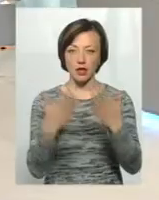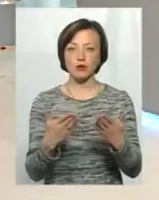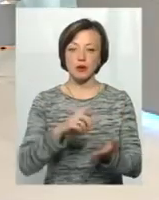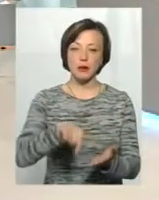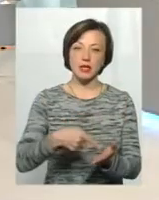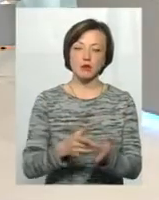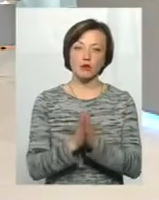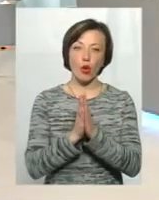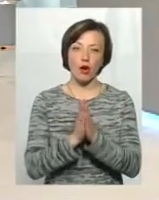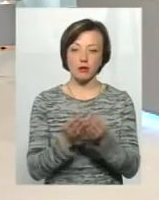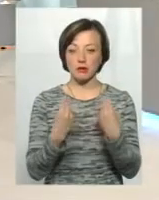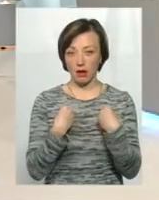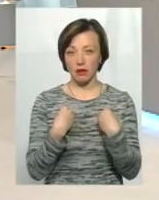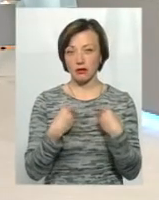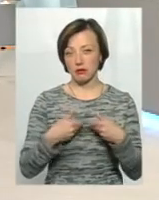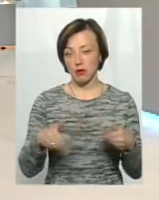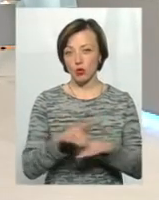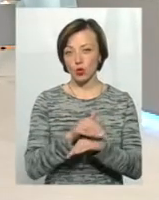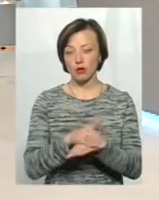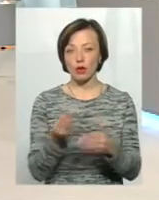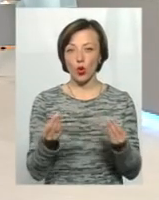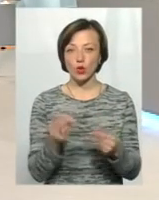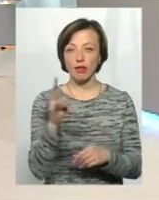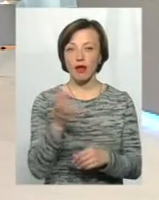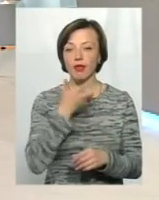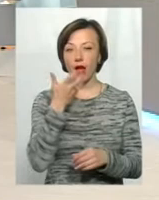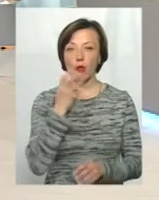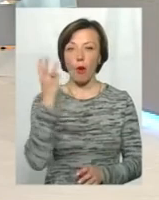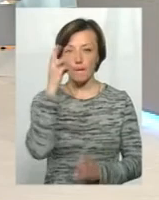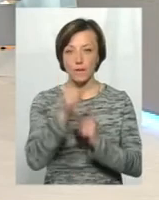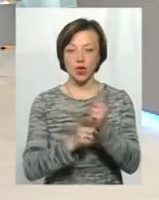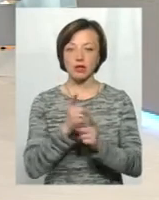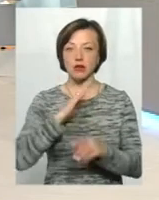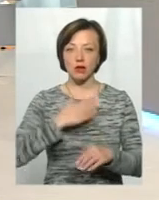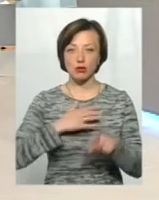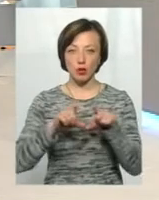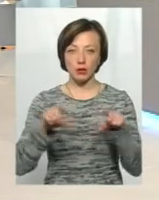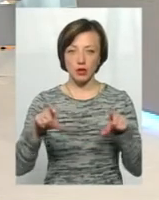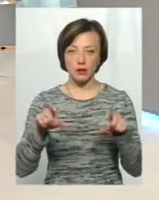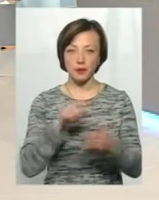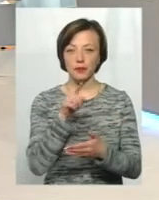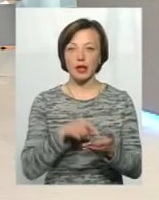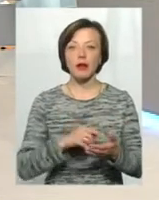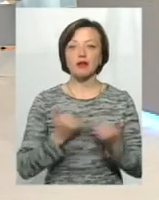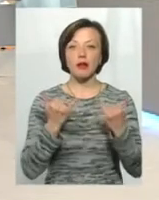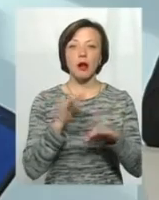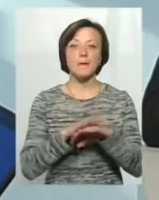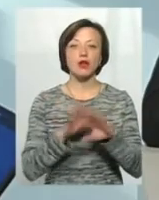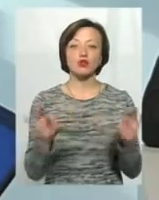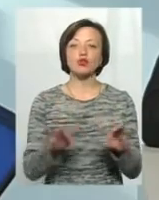міста з проханням, що дайте нам, будь ласка, гроші на термомодернізацію нашого об'єкту? Для банку жодних аудитів не потрібно.